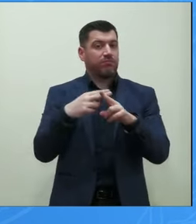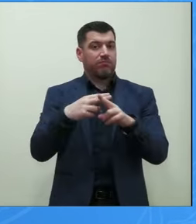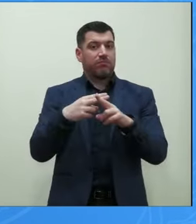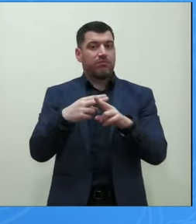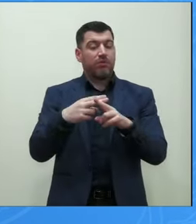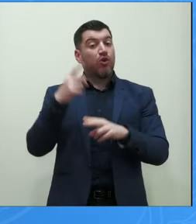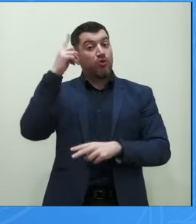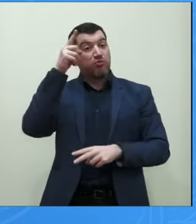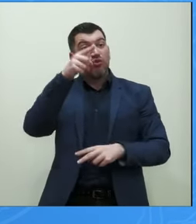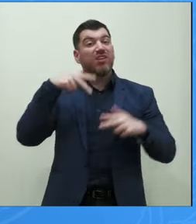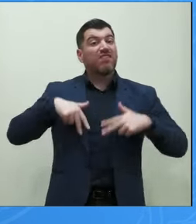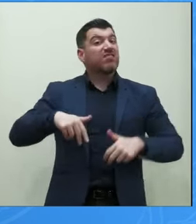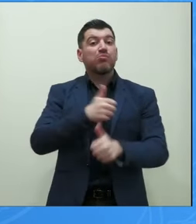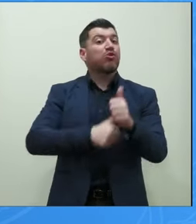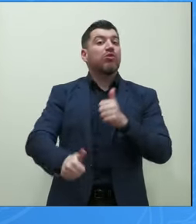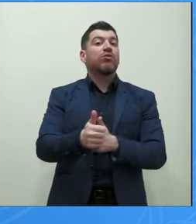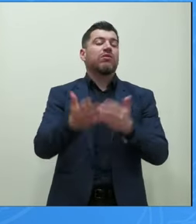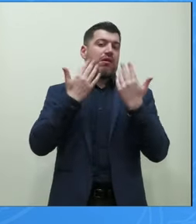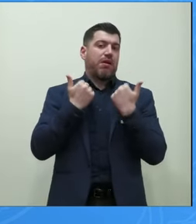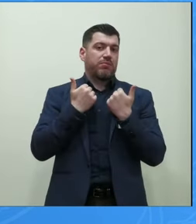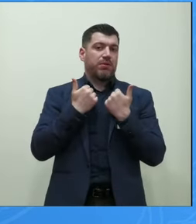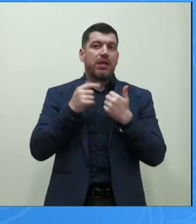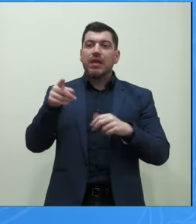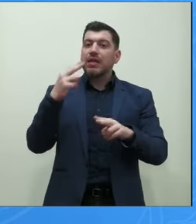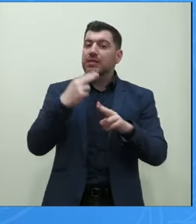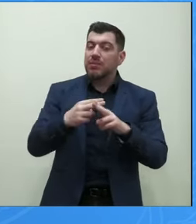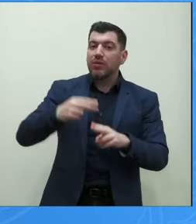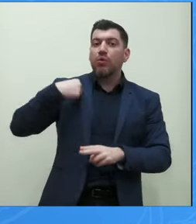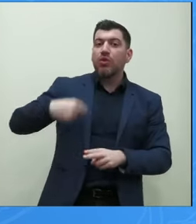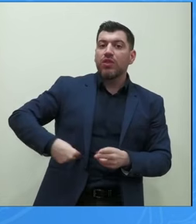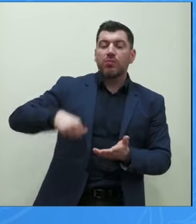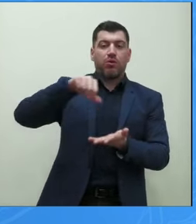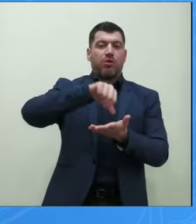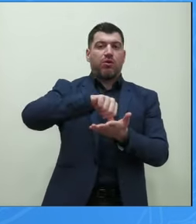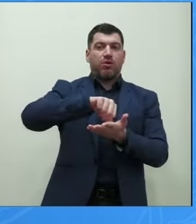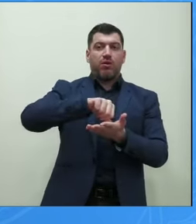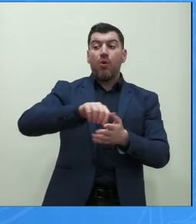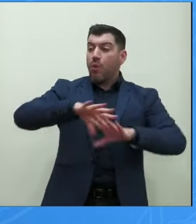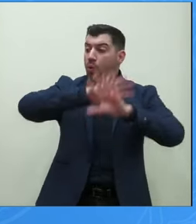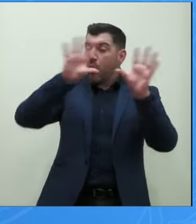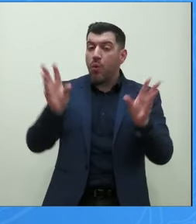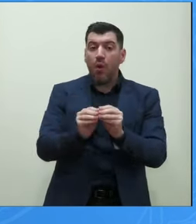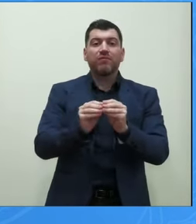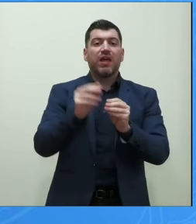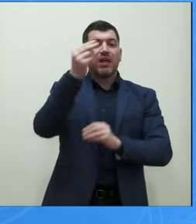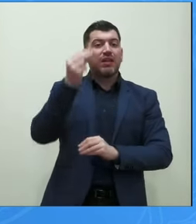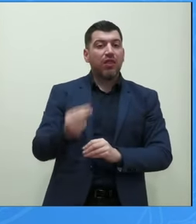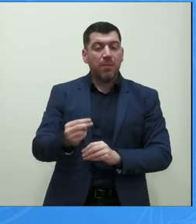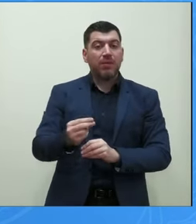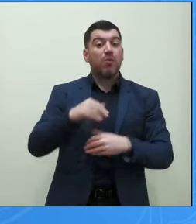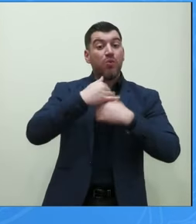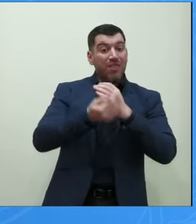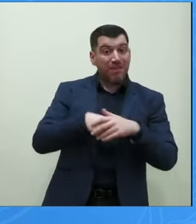προτεραιότητες της είναι κρίσιμο ο Δήμος Αθήνας αυτό που τον αφορά να μπει μπροστά